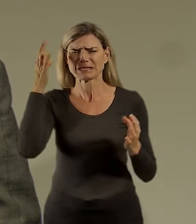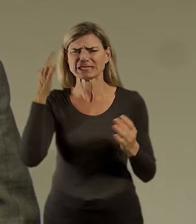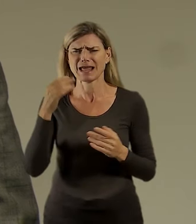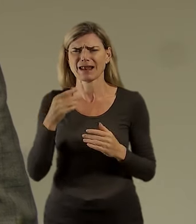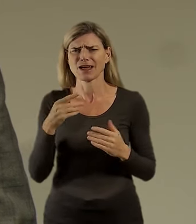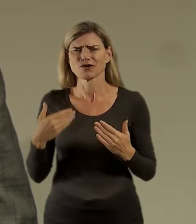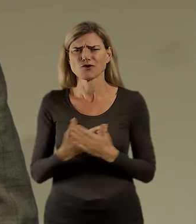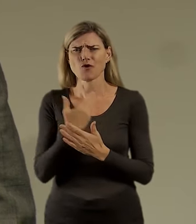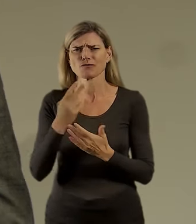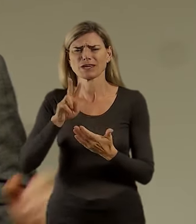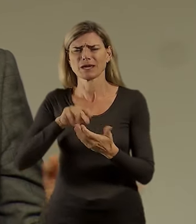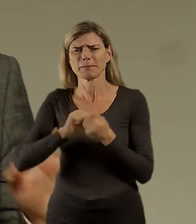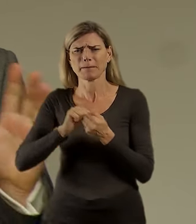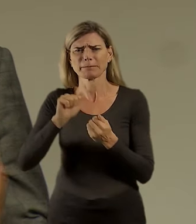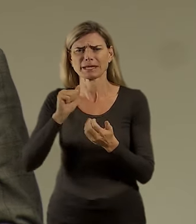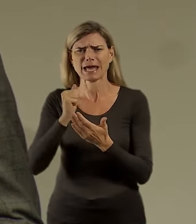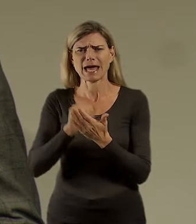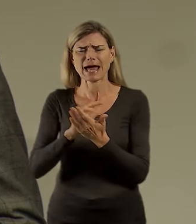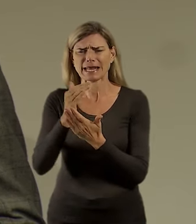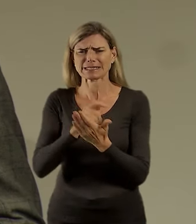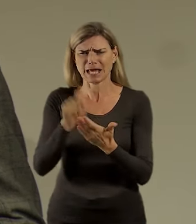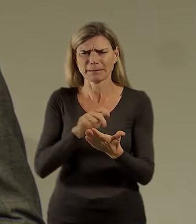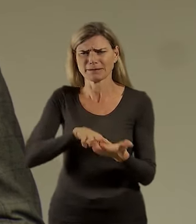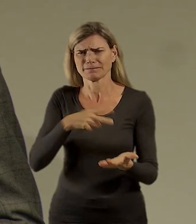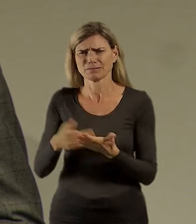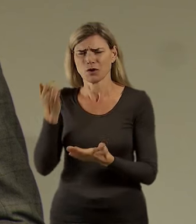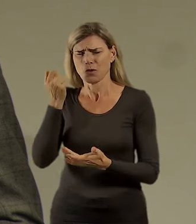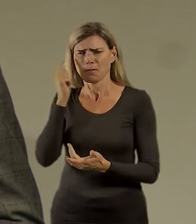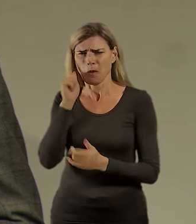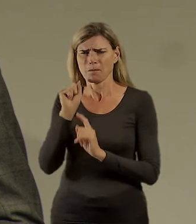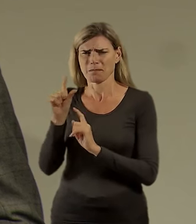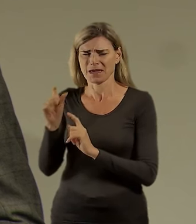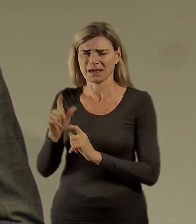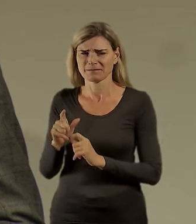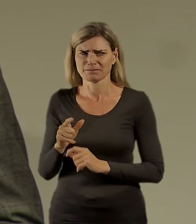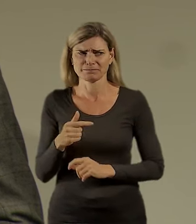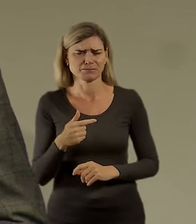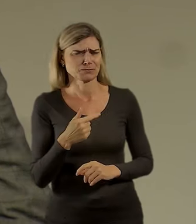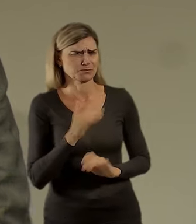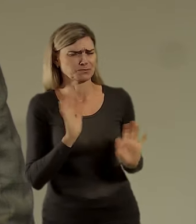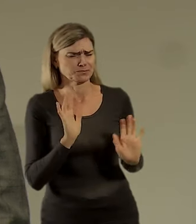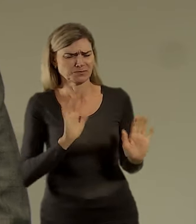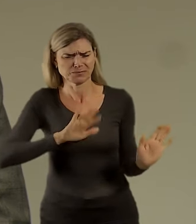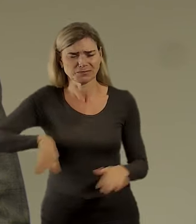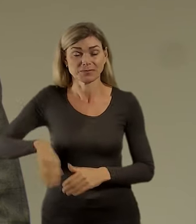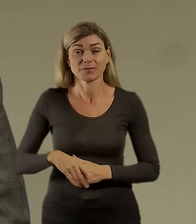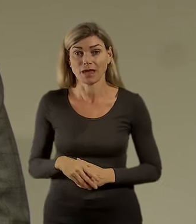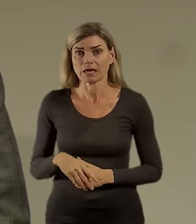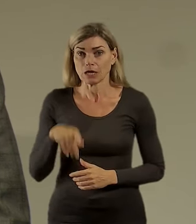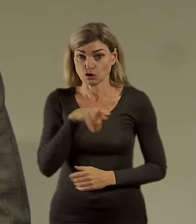To zaváděl i skutečnosti jeden z těch, co jsem jmenoval já. Ale co se týče tady té věci, to bude problém.